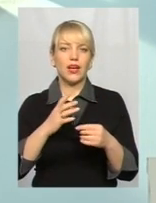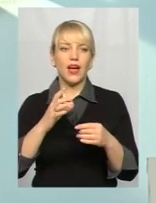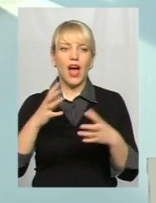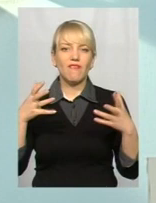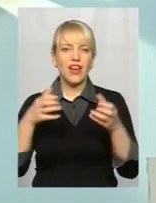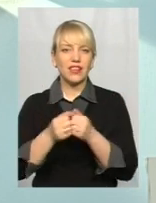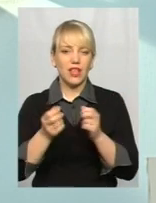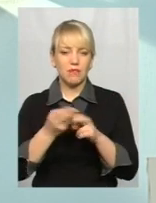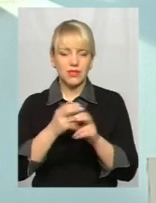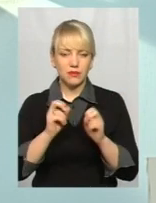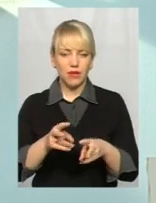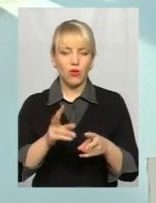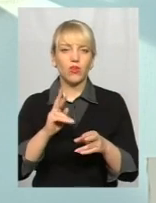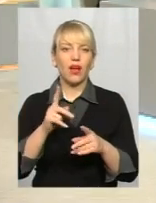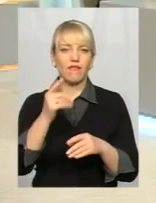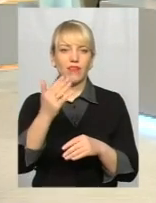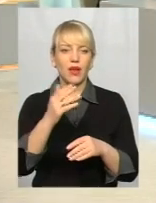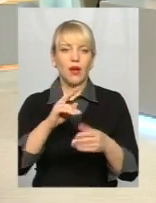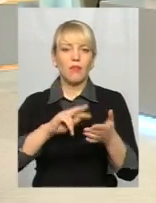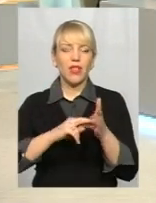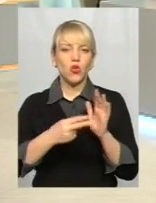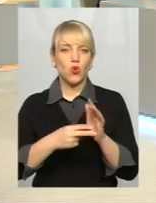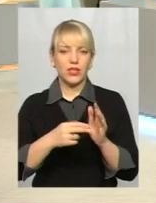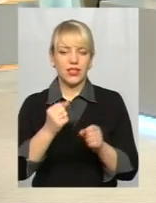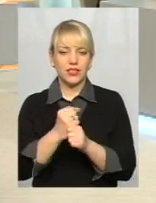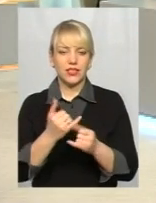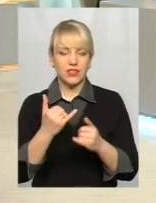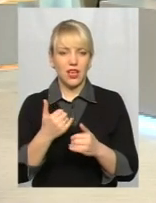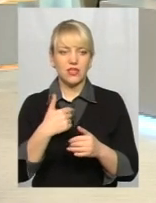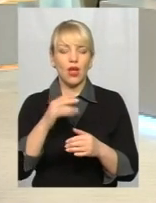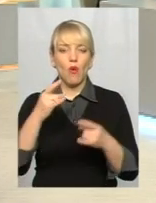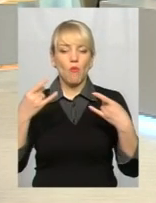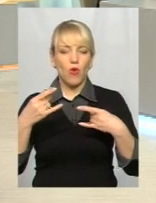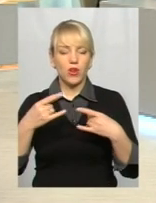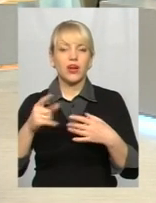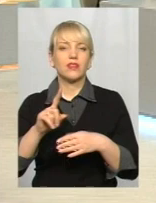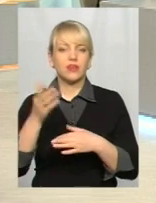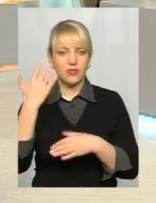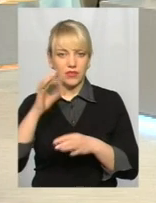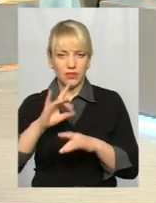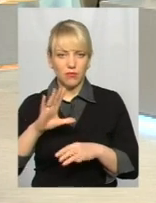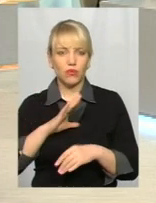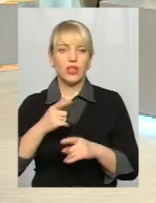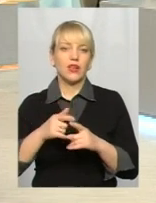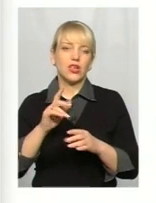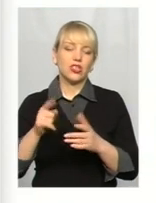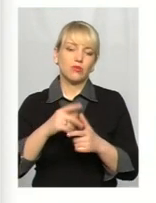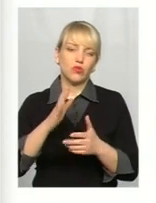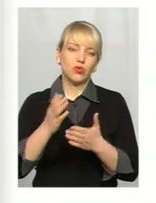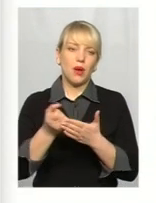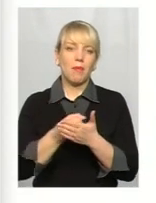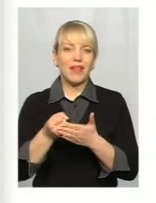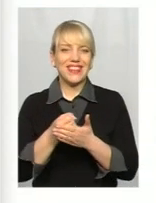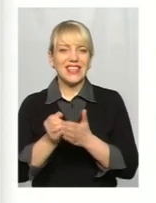зараз? Дякую вам. По екранах те, що я коментував, ще додам те, якщо дійсно будуть там чи петиції на сайті міської ради,